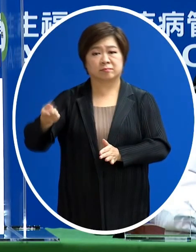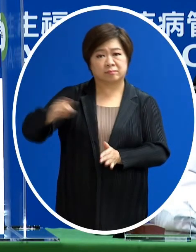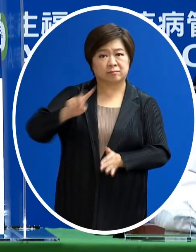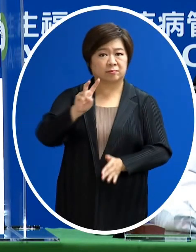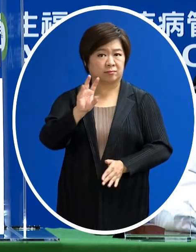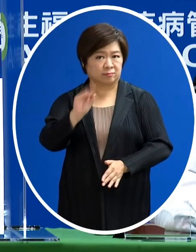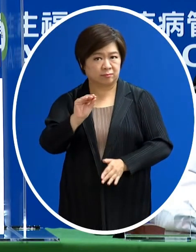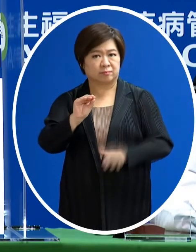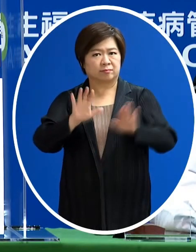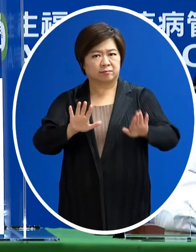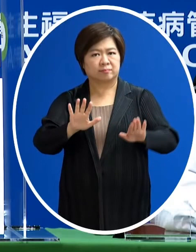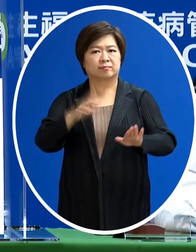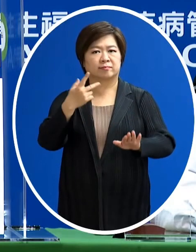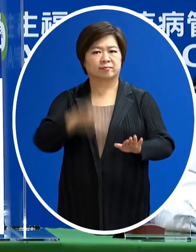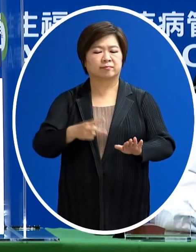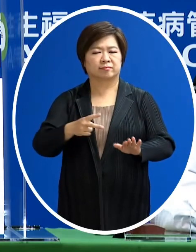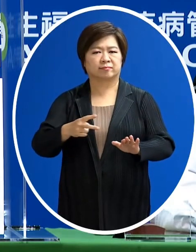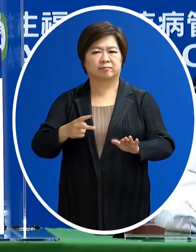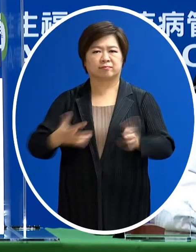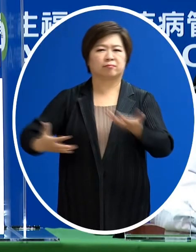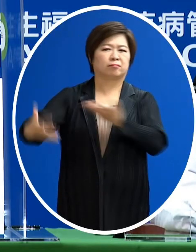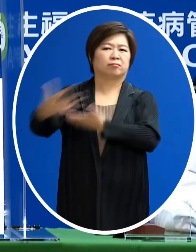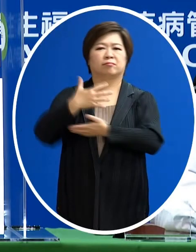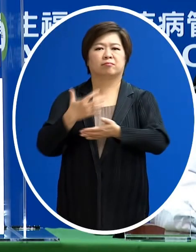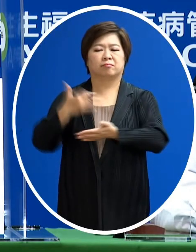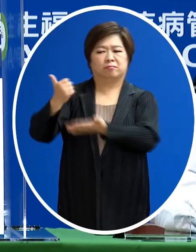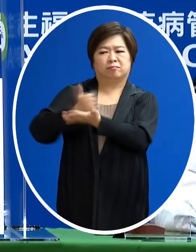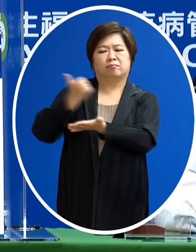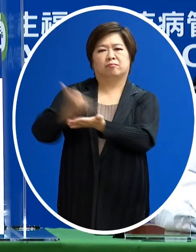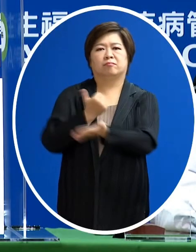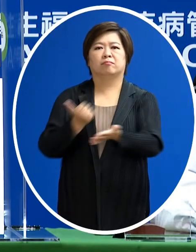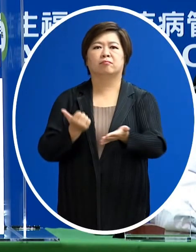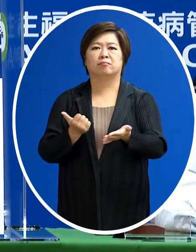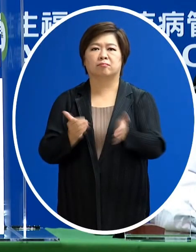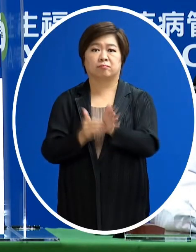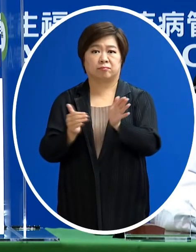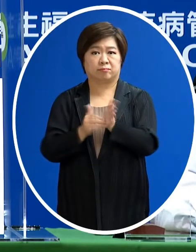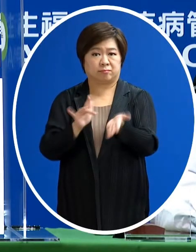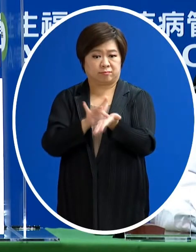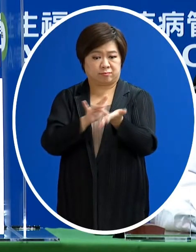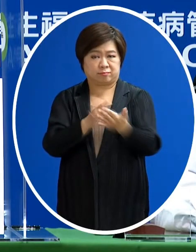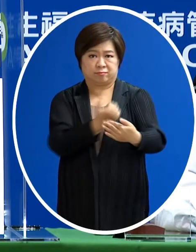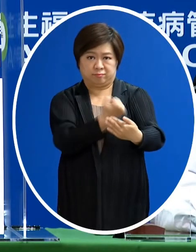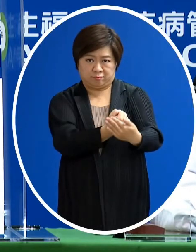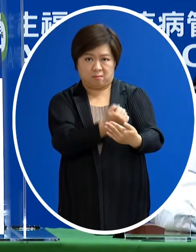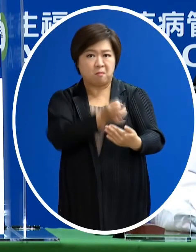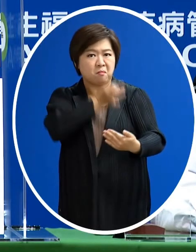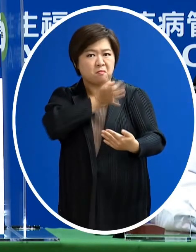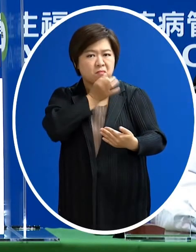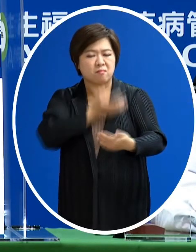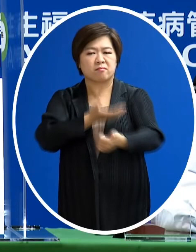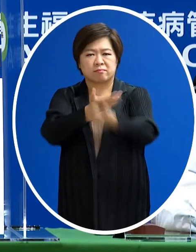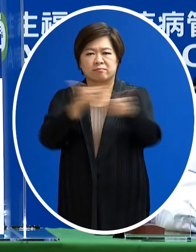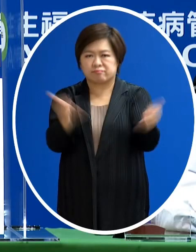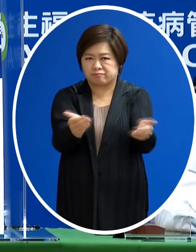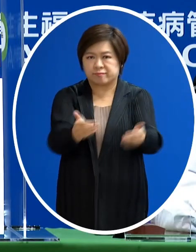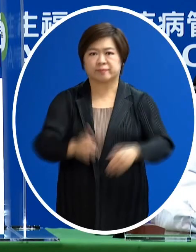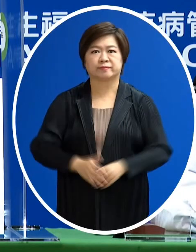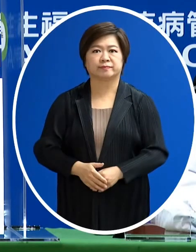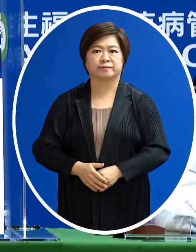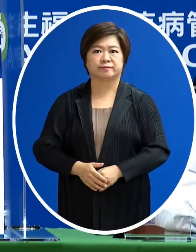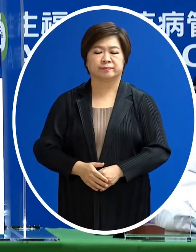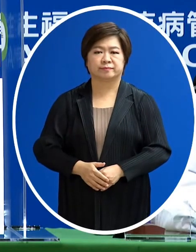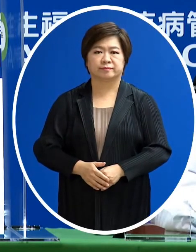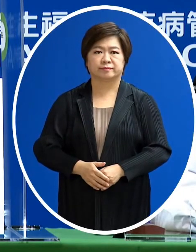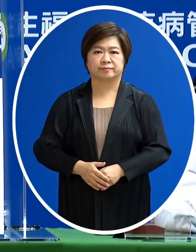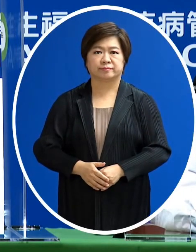萬 我們今天都會全部到位所以藥物一定會能夠有充分的供應那禮